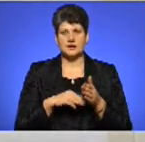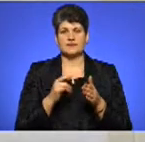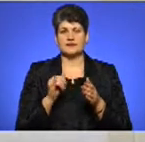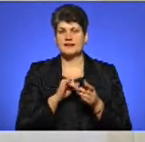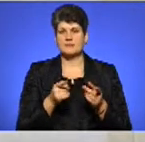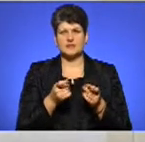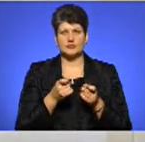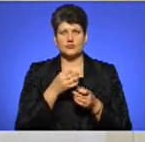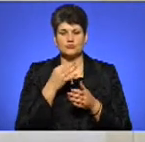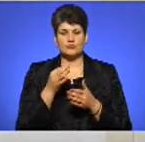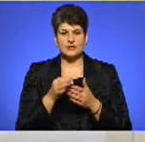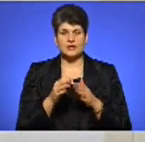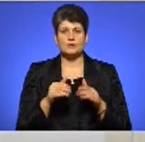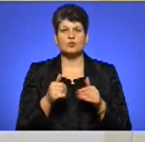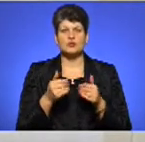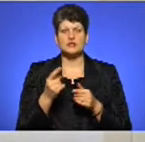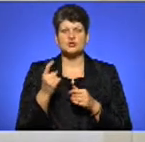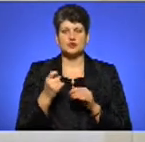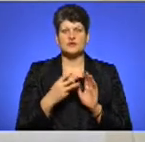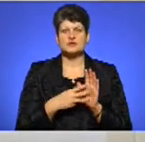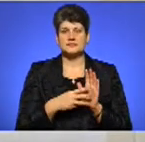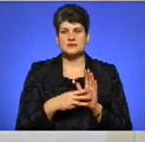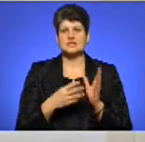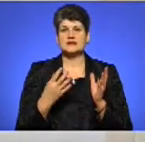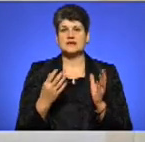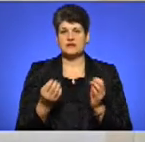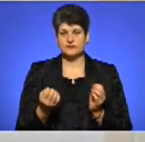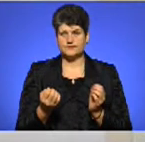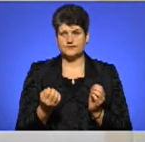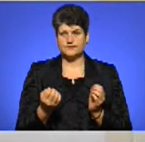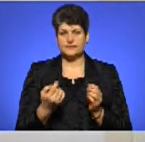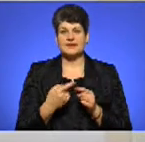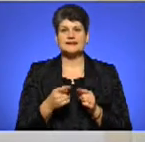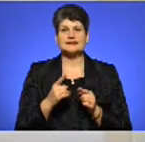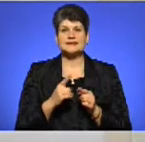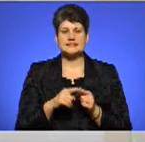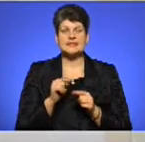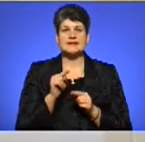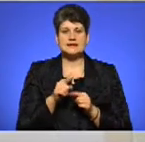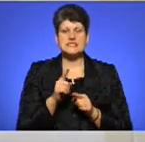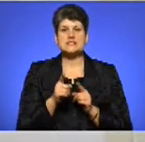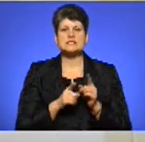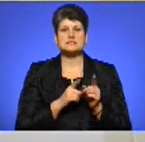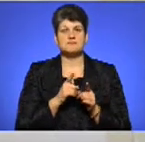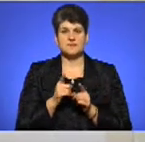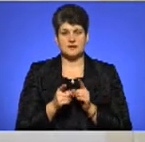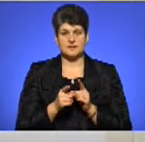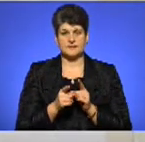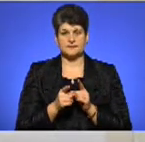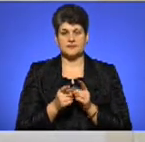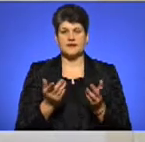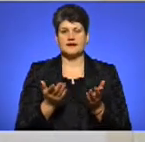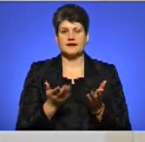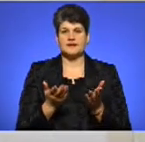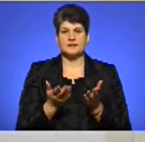до відповідальності, як і пропонувалося, 180 днів. Це ті зміни, які вкрай